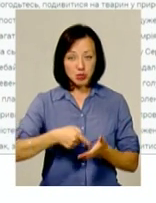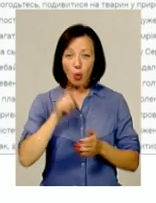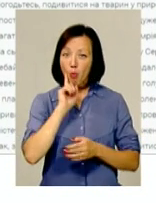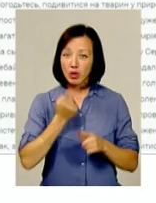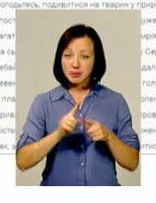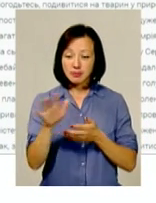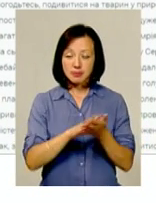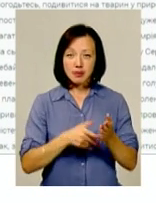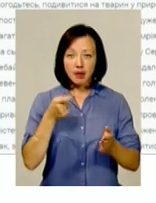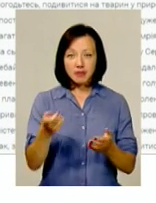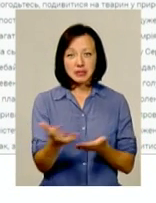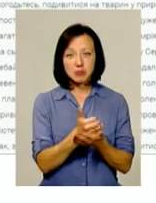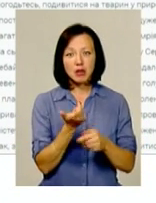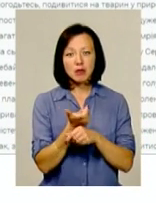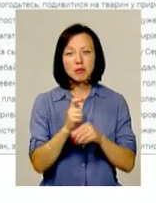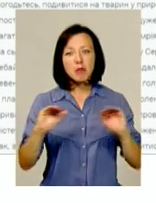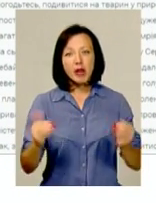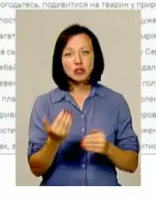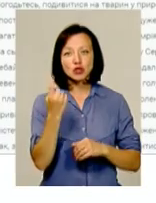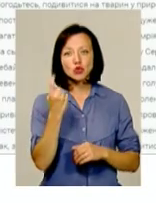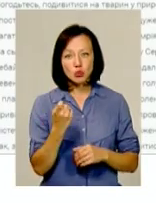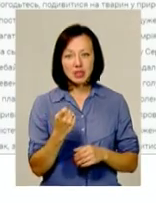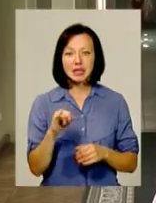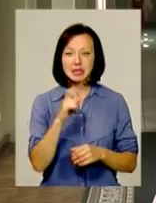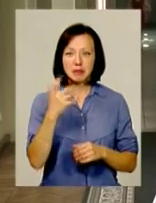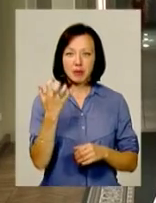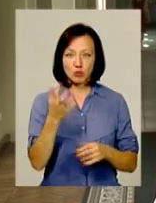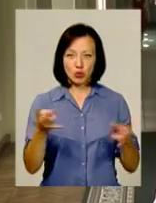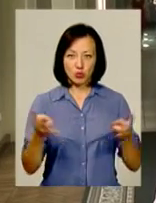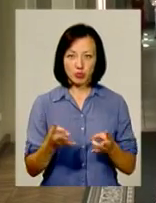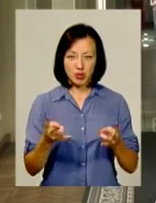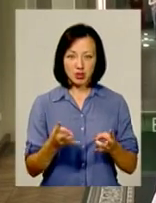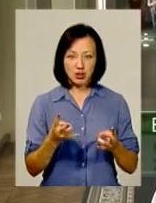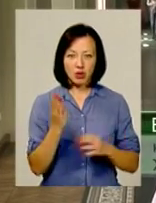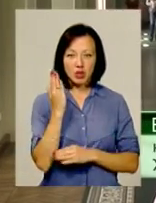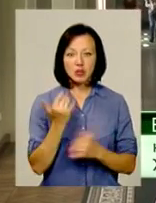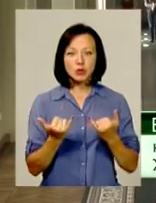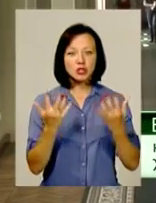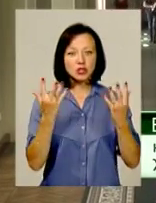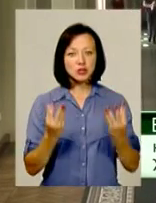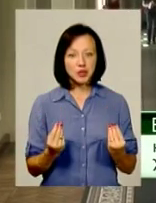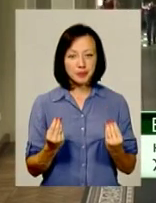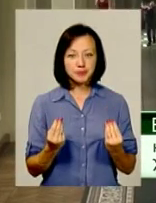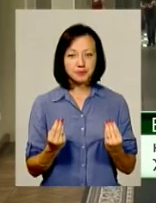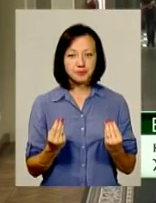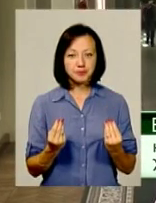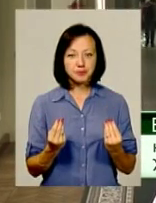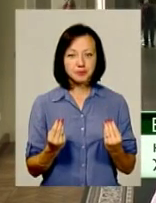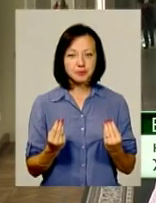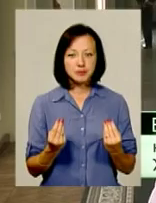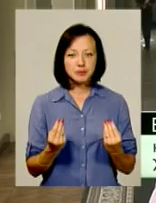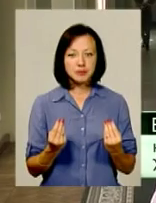що ця петиція зібрала менше сотні з 500 необхідних голосів. На сьогоднішній день петиція, що на розгляді